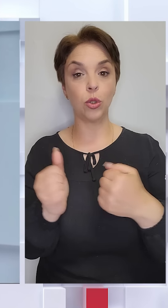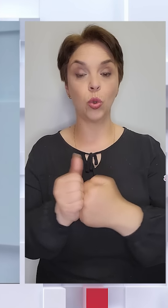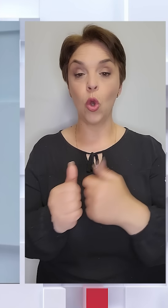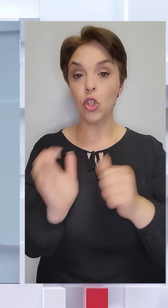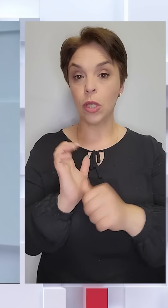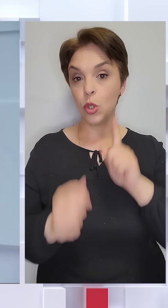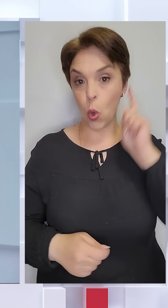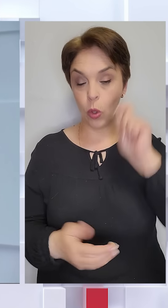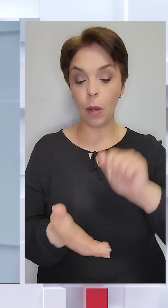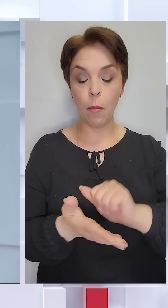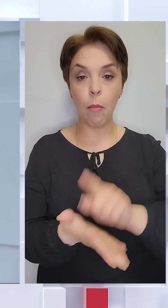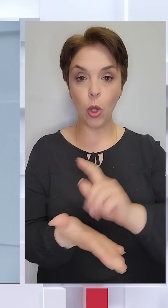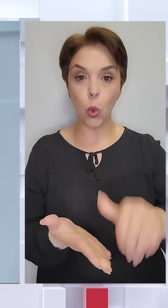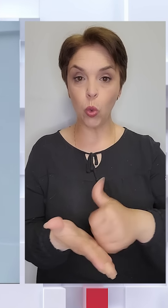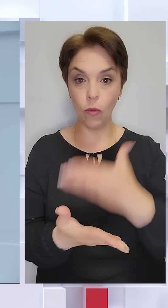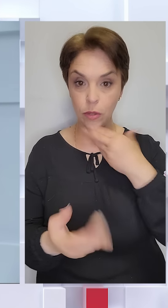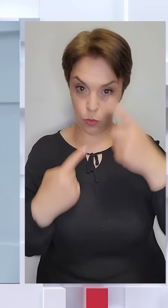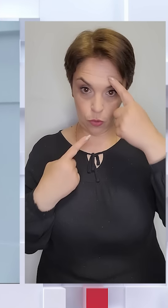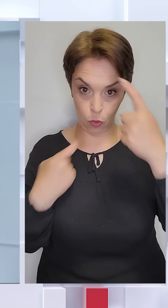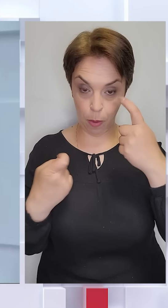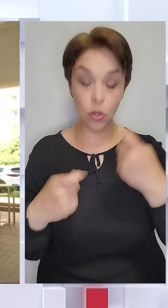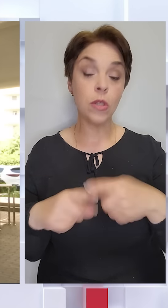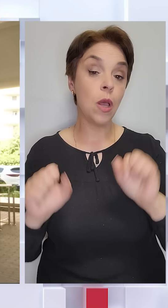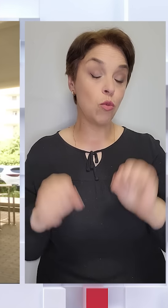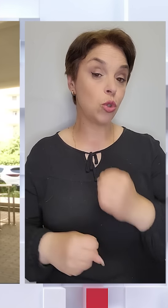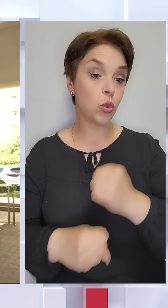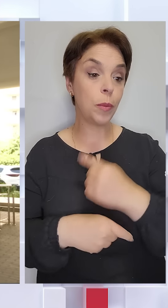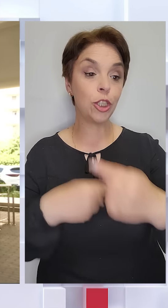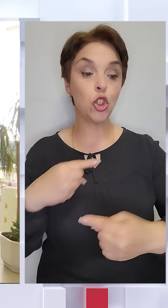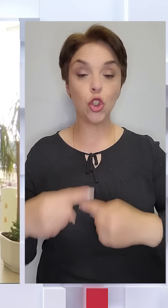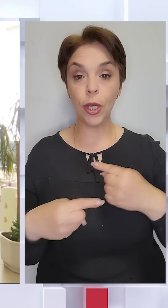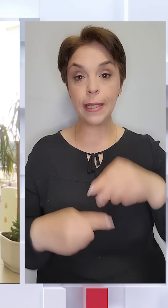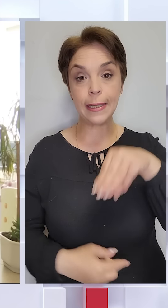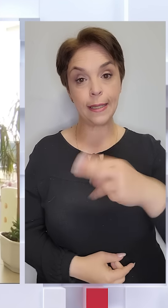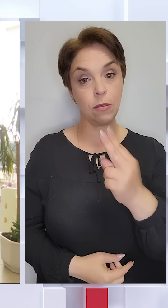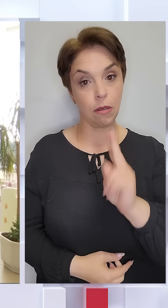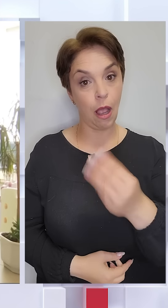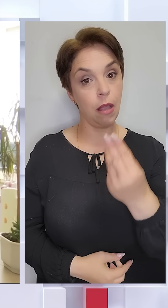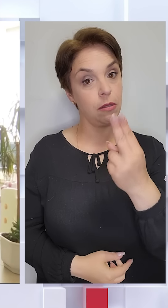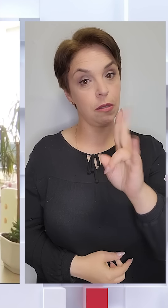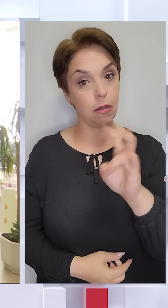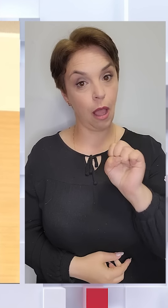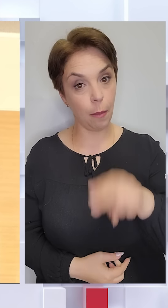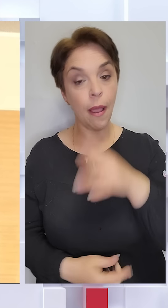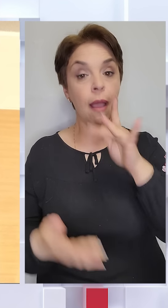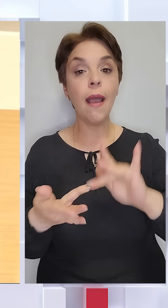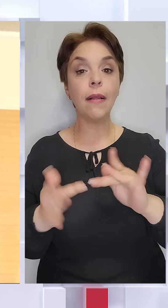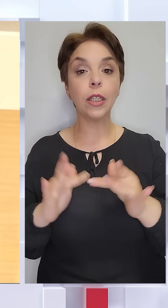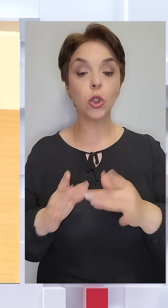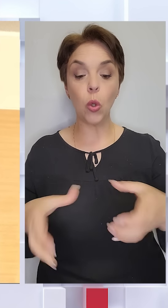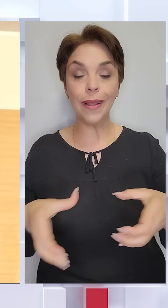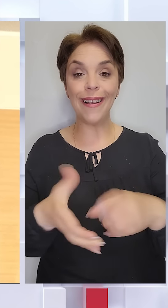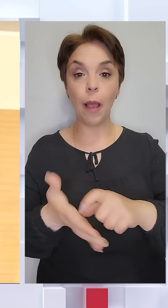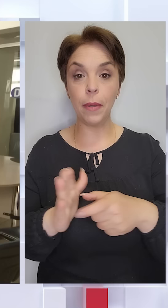років мають оновити свої дані. Це можна зробити через ТЦК, ЦНАП та електронний кабінет призовника.